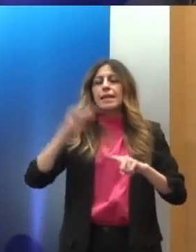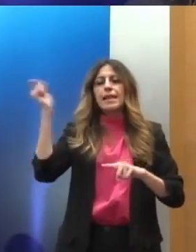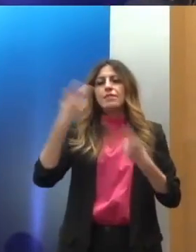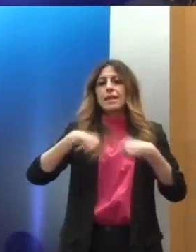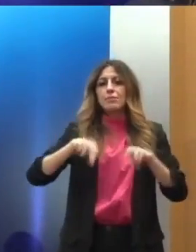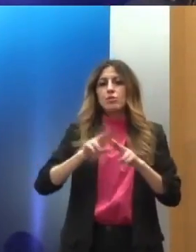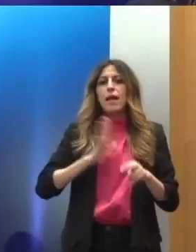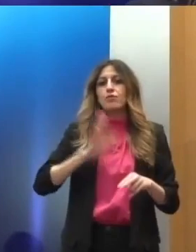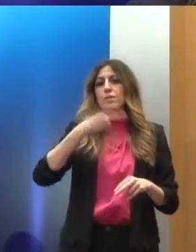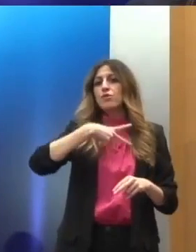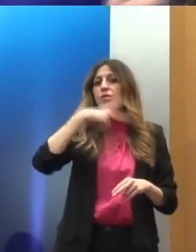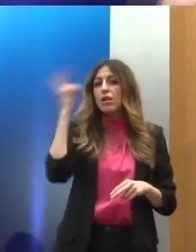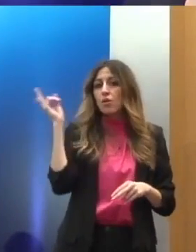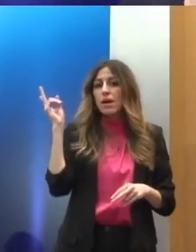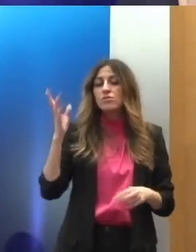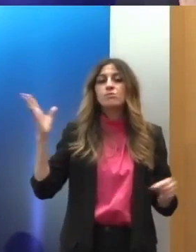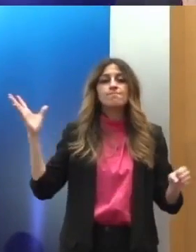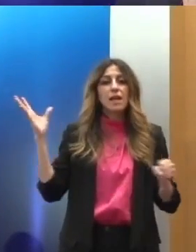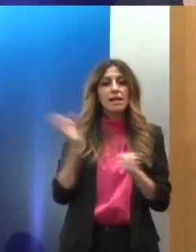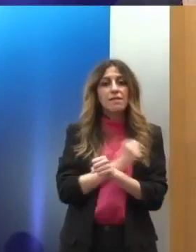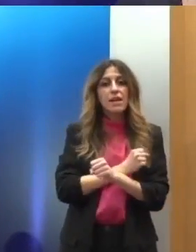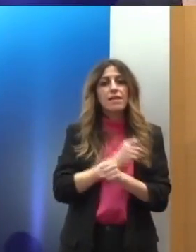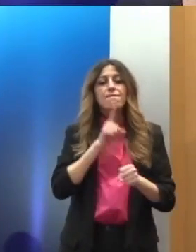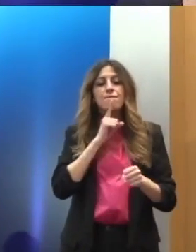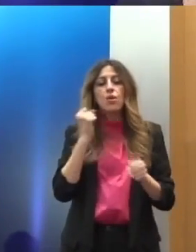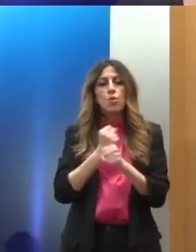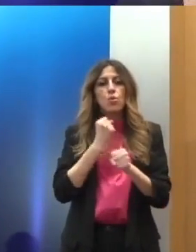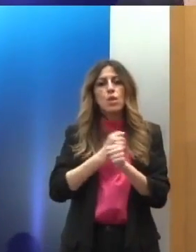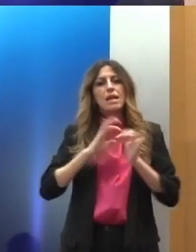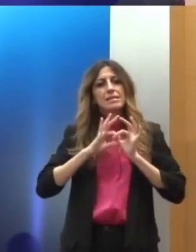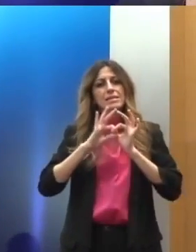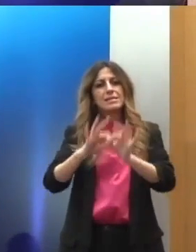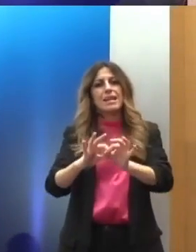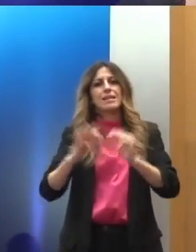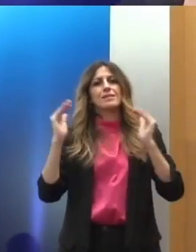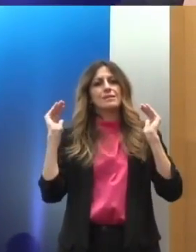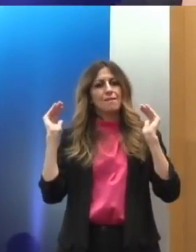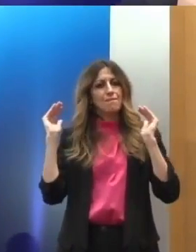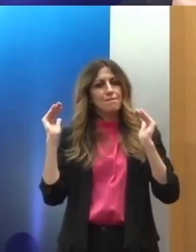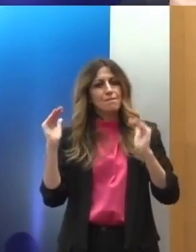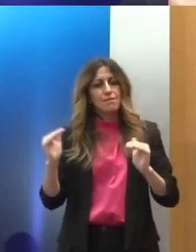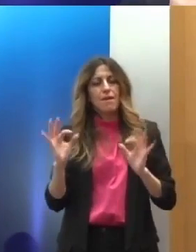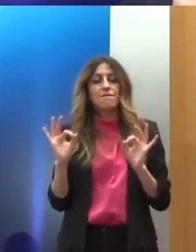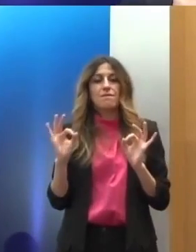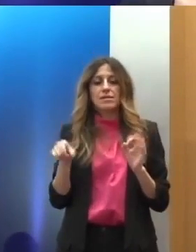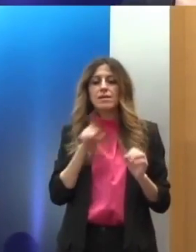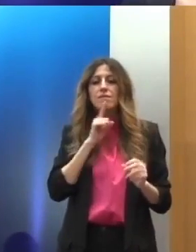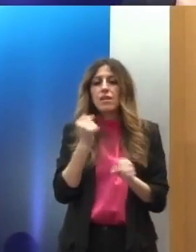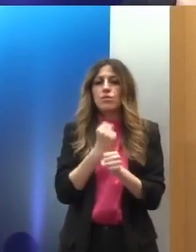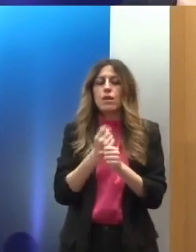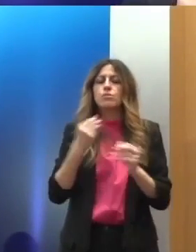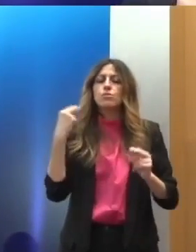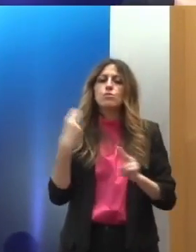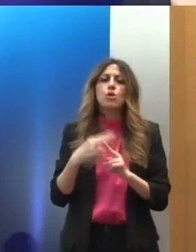Ανθρωπίνων Δικαιωμάτων να συνεχίσει αυτή τη δουλειά, η οποία, όπως αντιλαμβάνεστε, είναι μια εξαιρετικά σημαντική δουλειά,